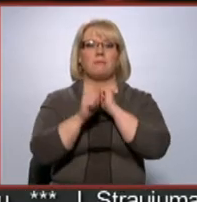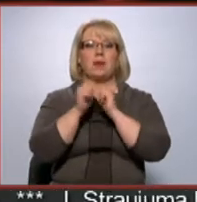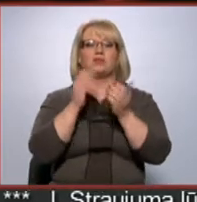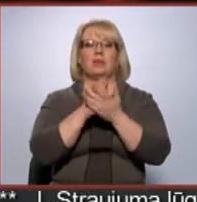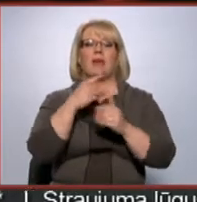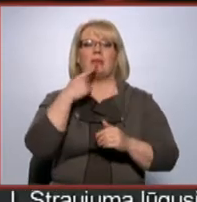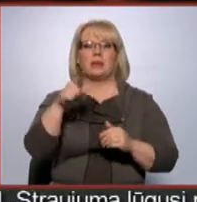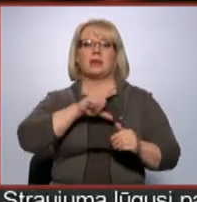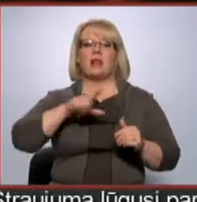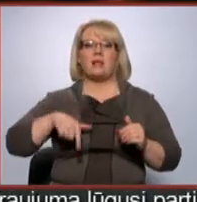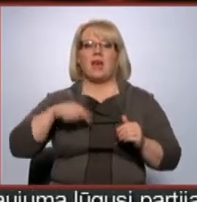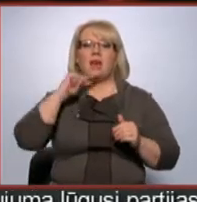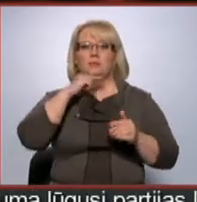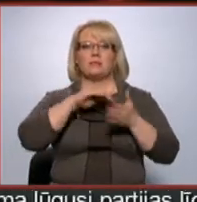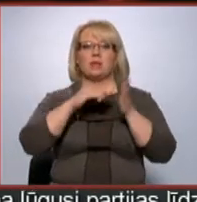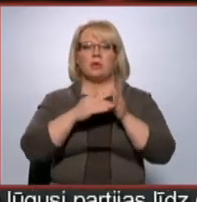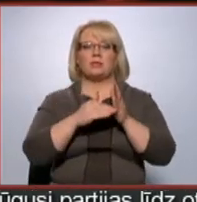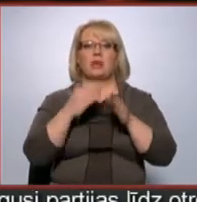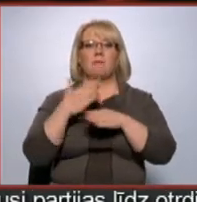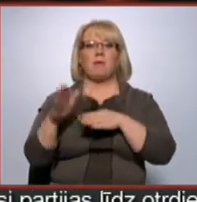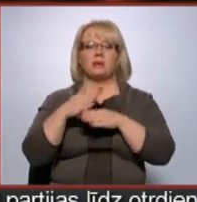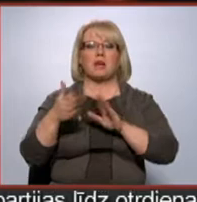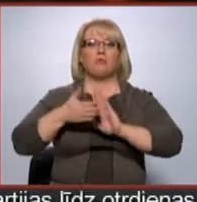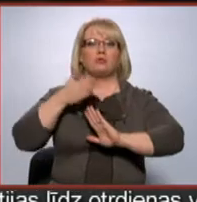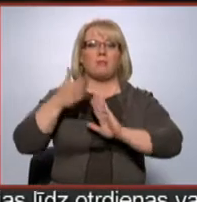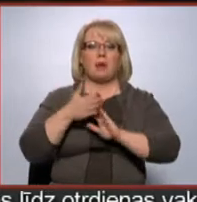Latvijā ekonomiskā situācija pamazām uzlabojis.